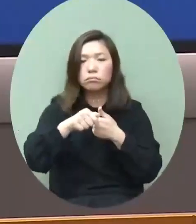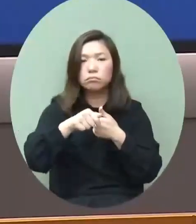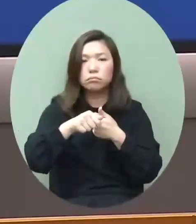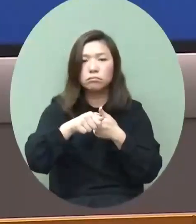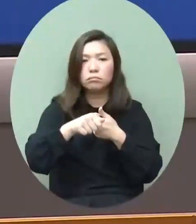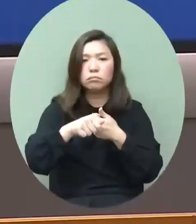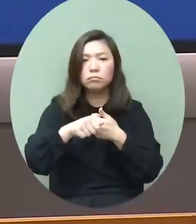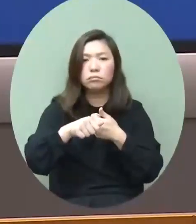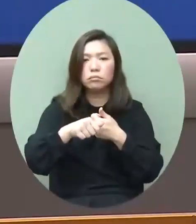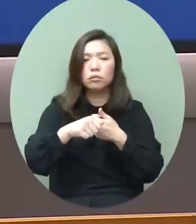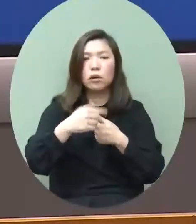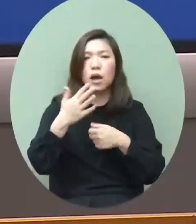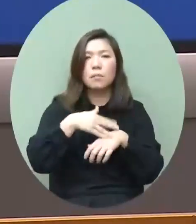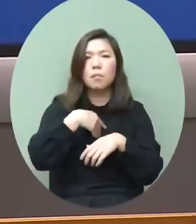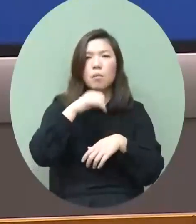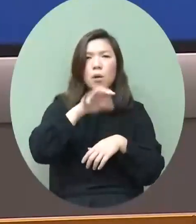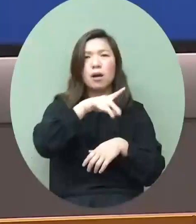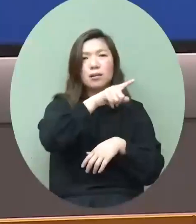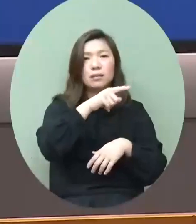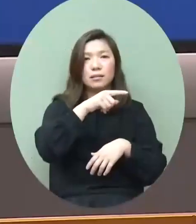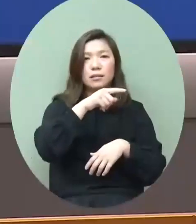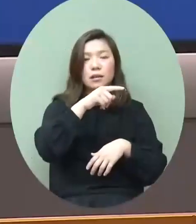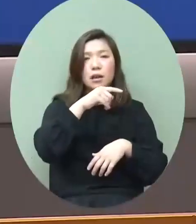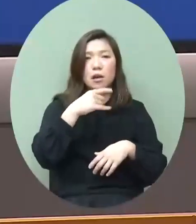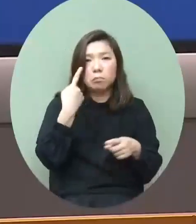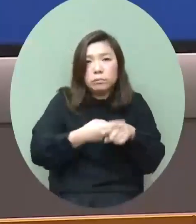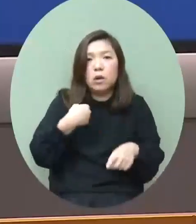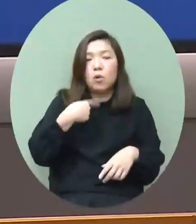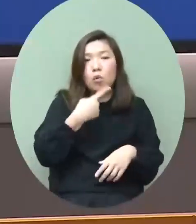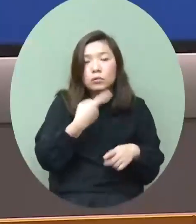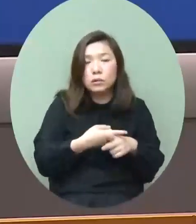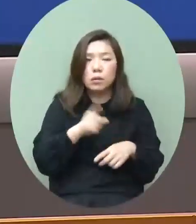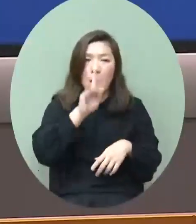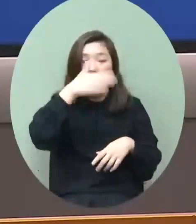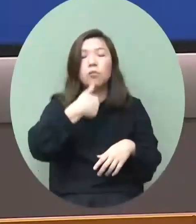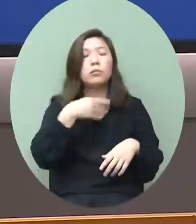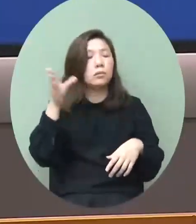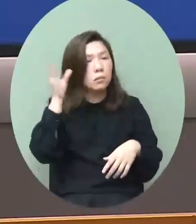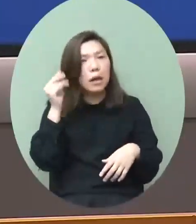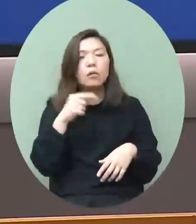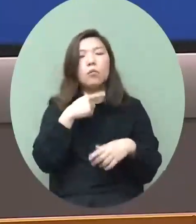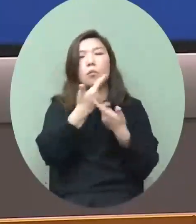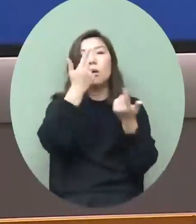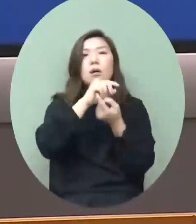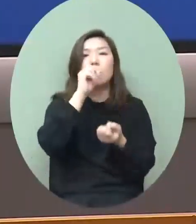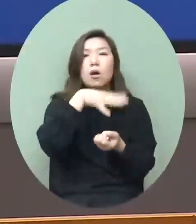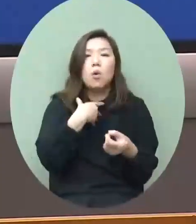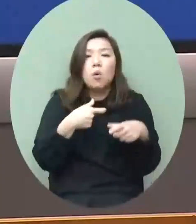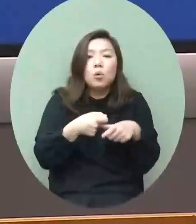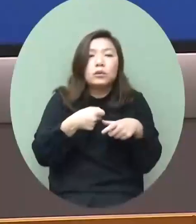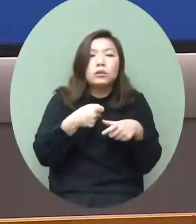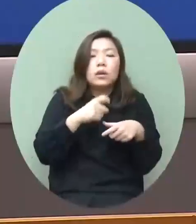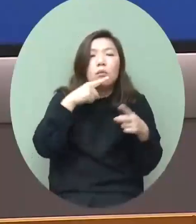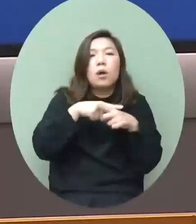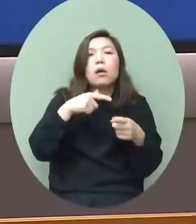我所謂不爭事實就是因為我聽到還有也有些人說我家公司少了